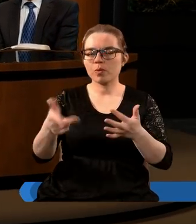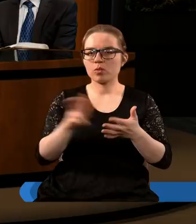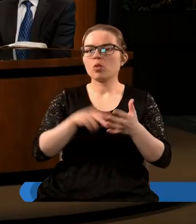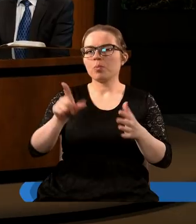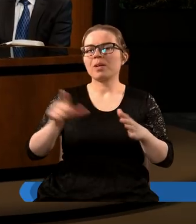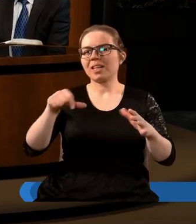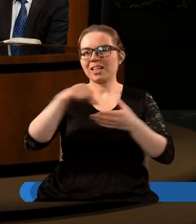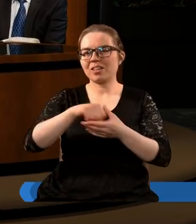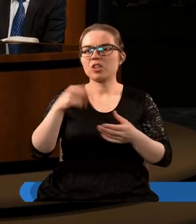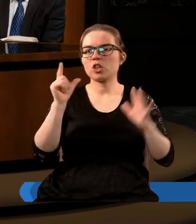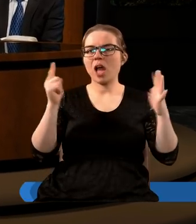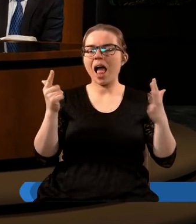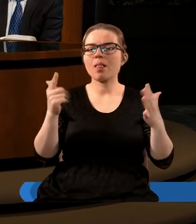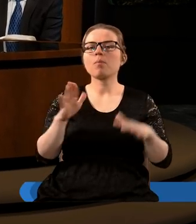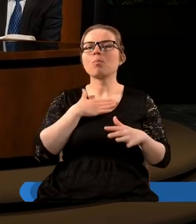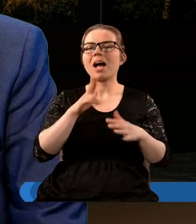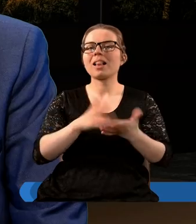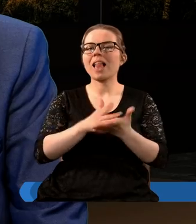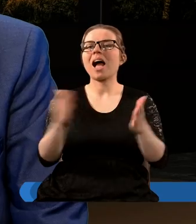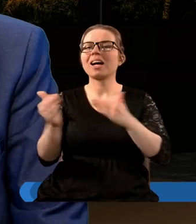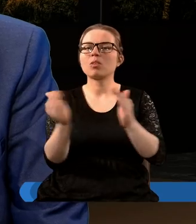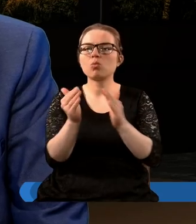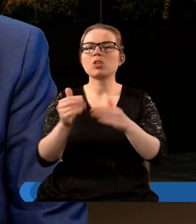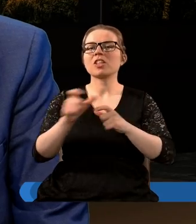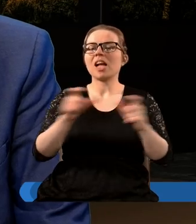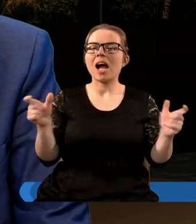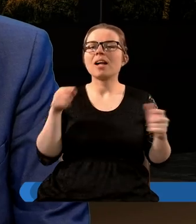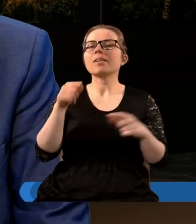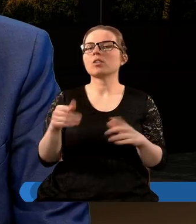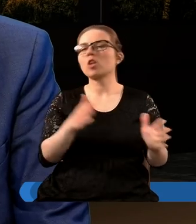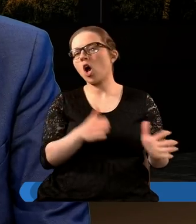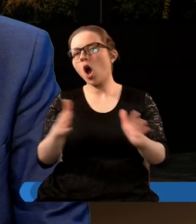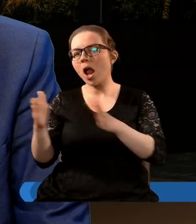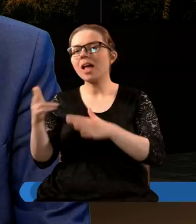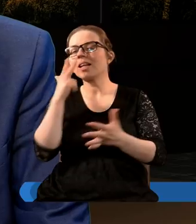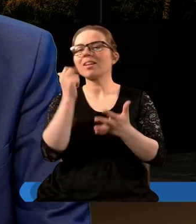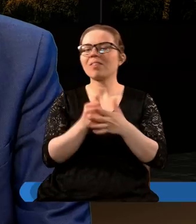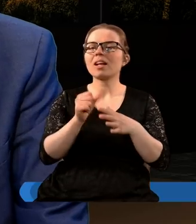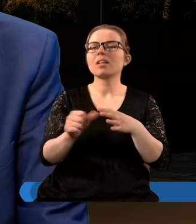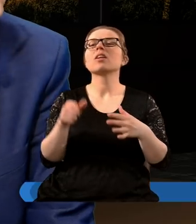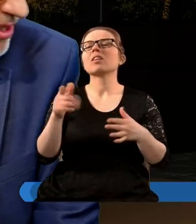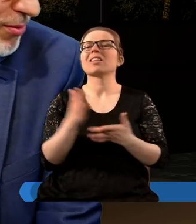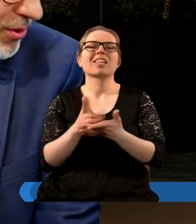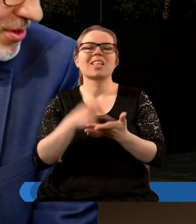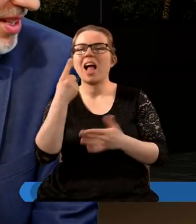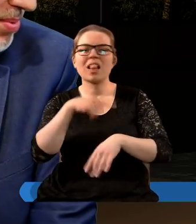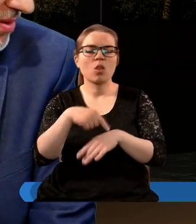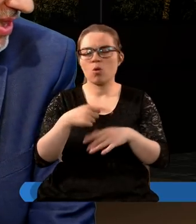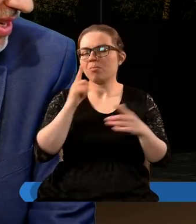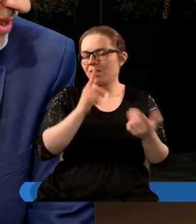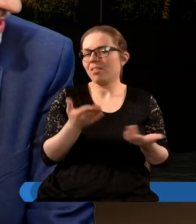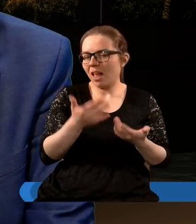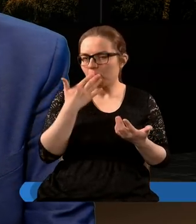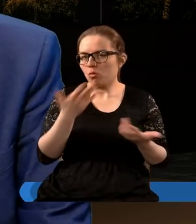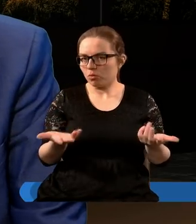z tych siedmiu prawda? ma tylko na krótki czas tak tutaj też kolejne stwierdzenie że tylko na jedną godzinę